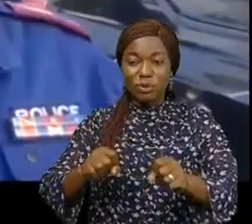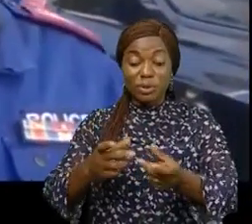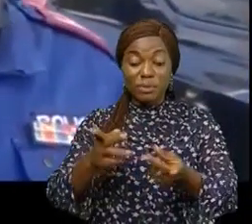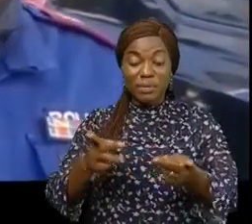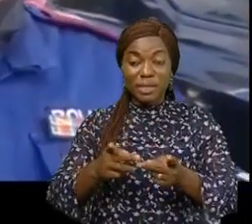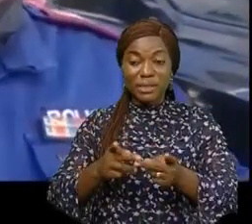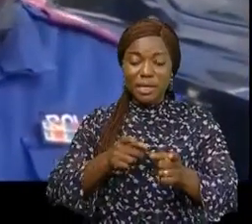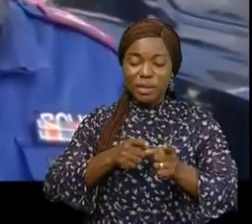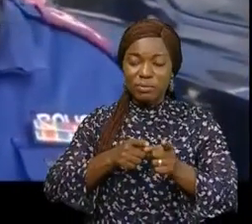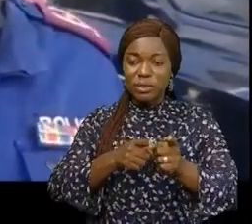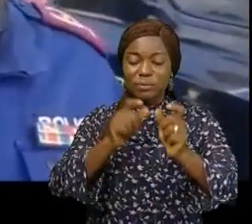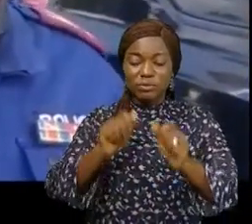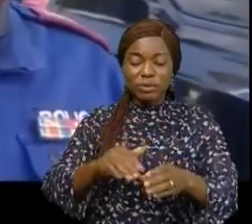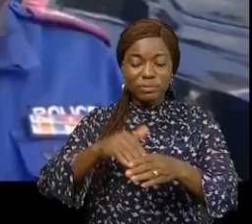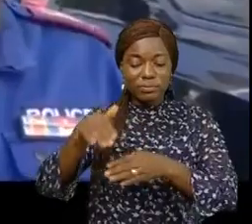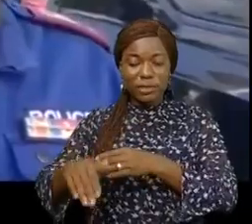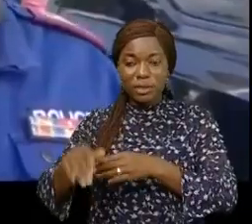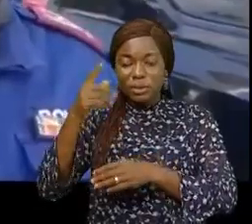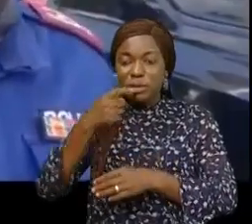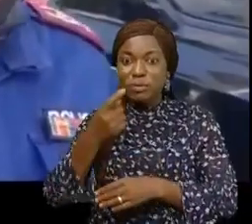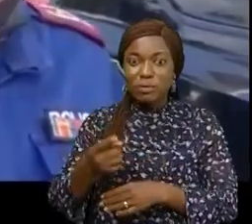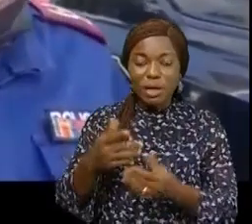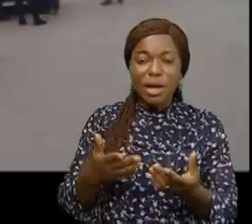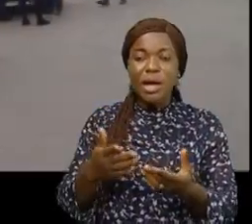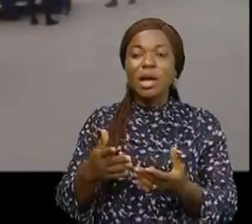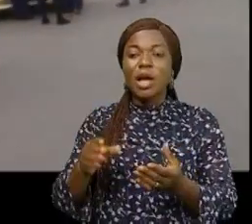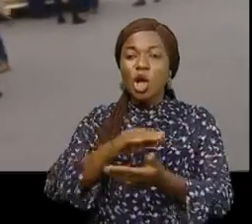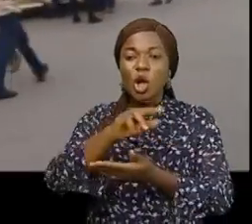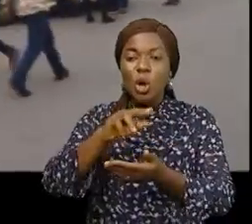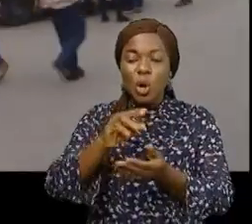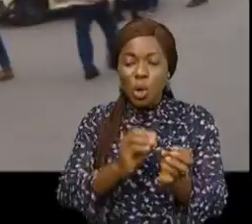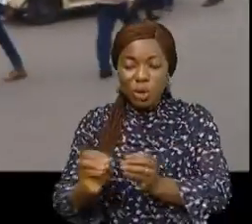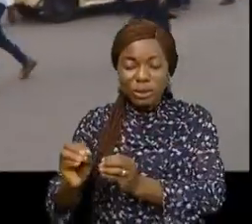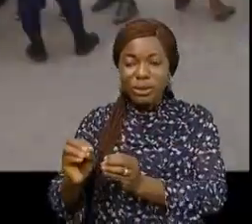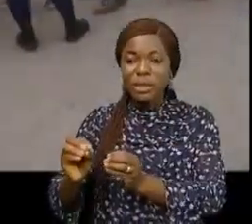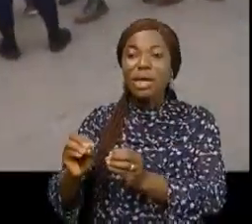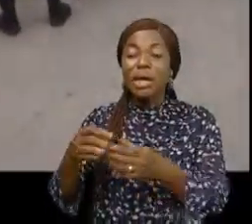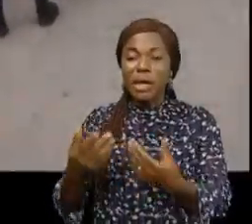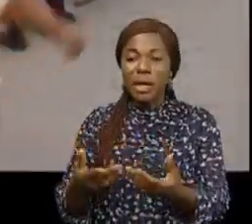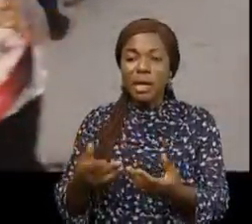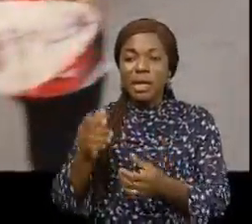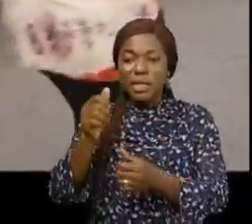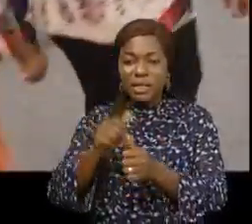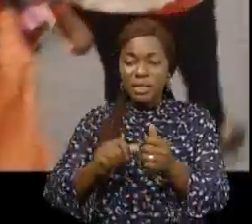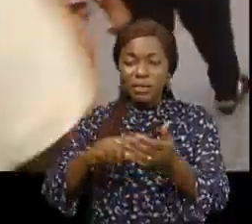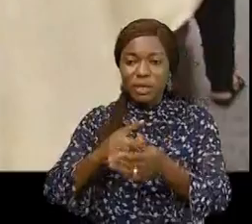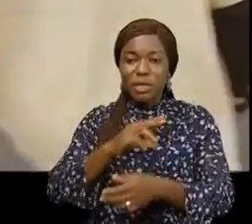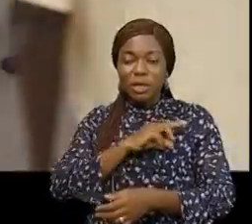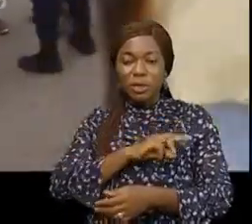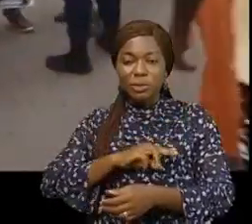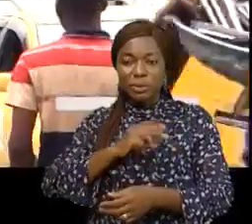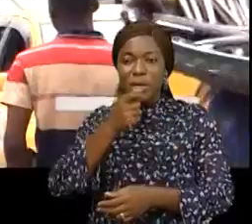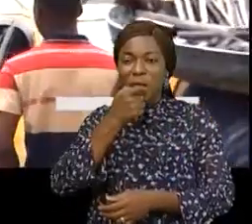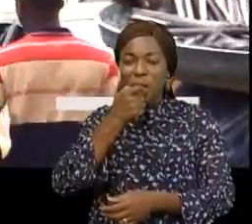de redescendre rester là-bas mettre de l'ordre Contrairement aux abus déplorés dans le comportement des agents qualifiés